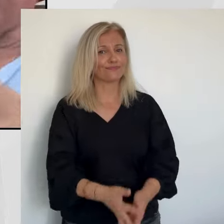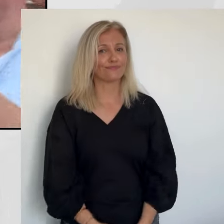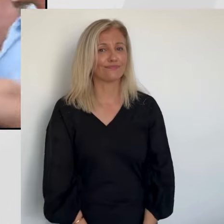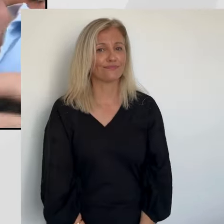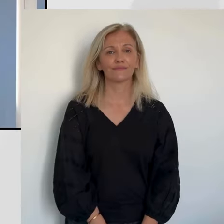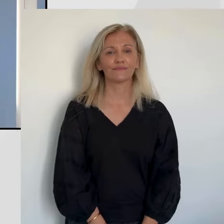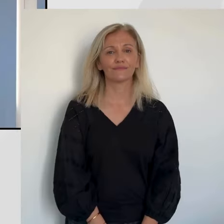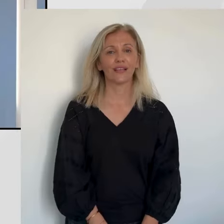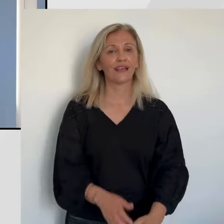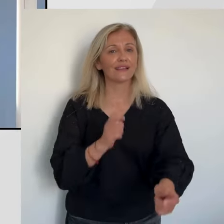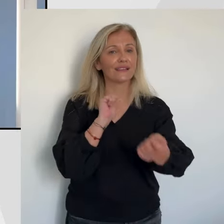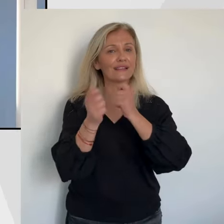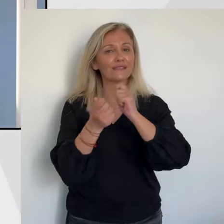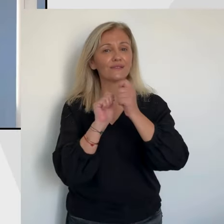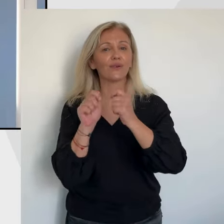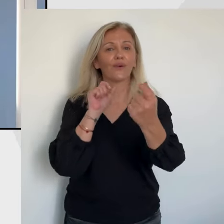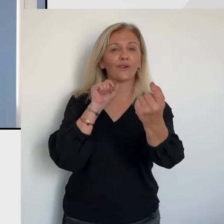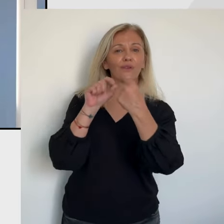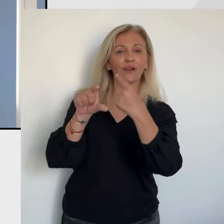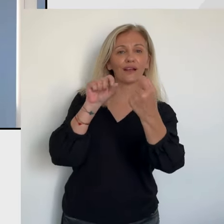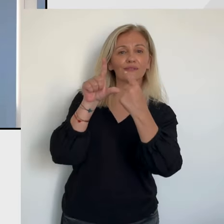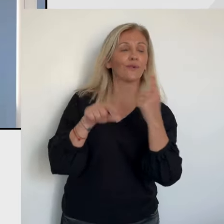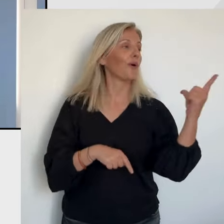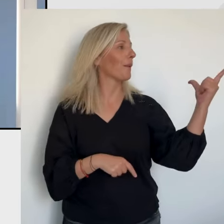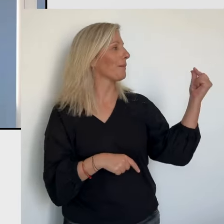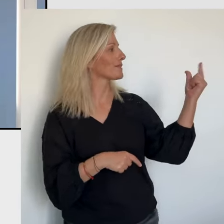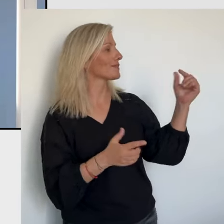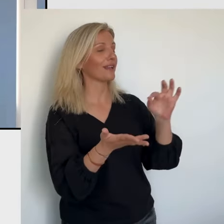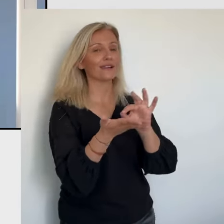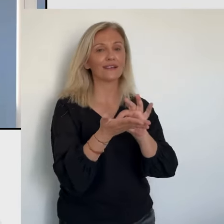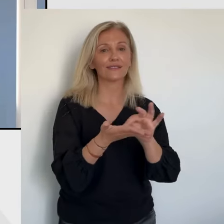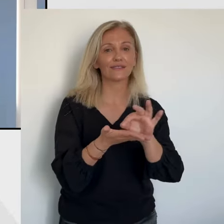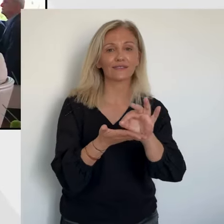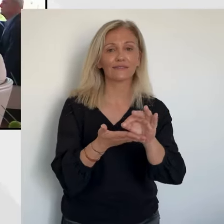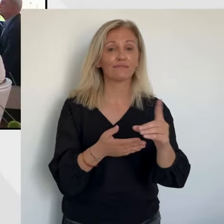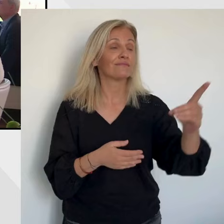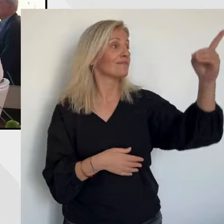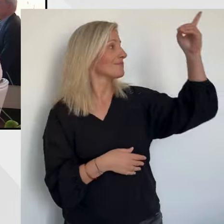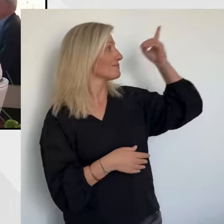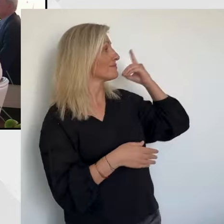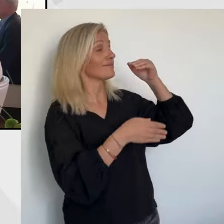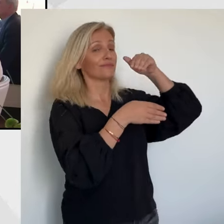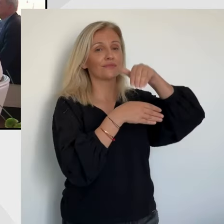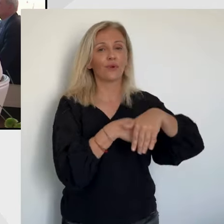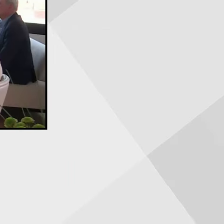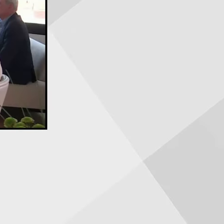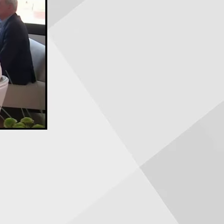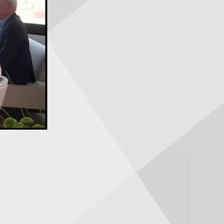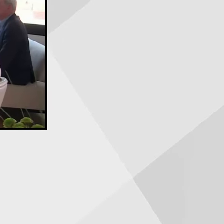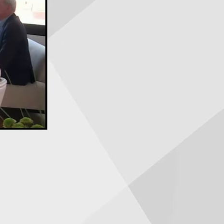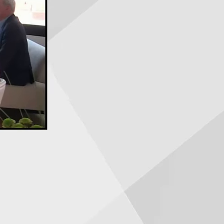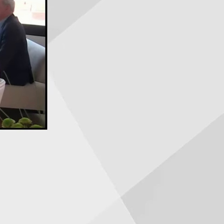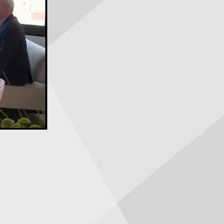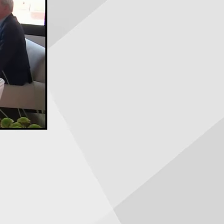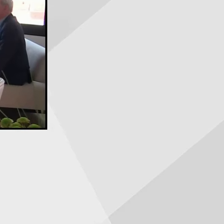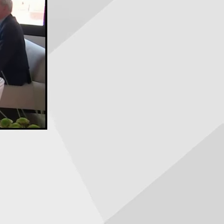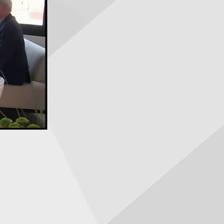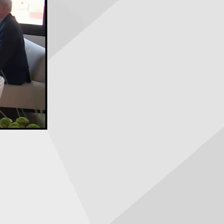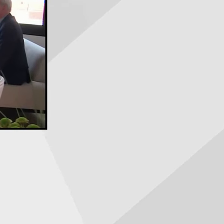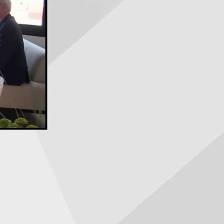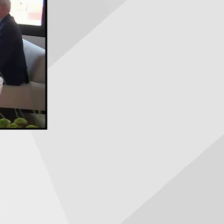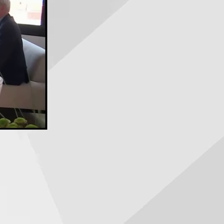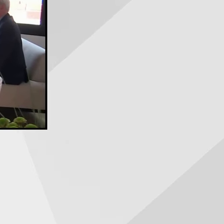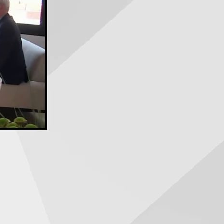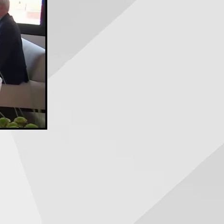suffrages exprimés et près de 1000 voix d'avance sur le candidat de Femme à Goursier, Romain Colonne. Il lui reste désormais quelques semaines pour convaincre à nouveau les électeurs de sa